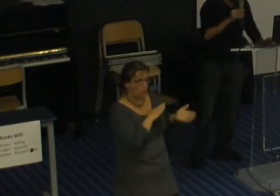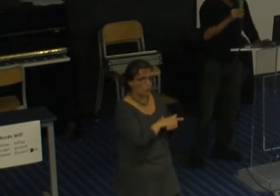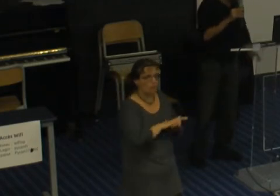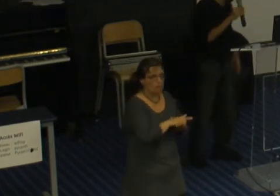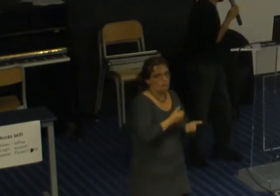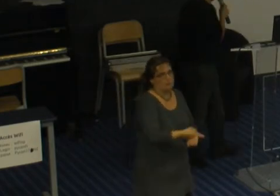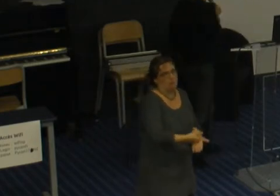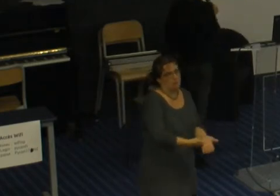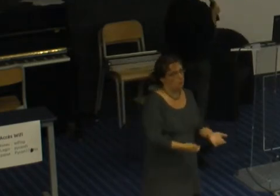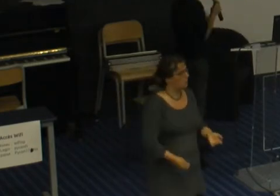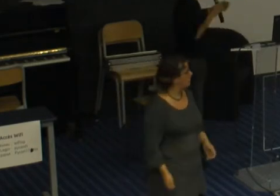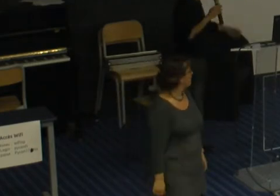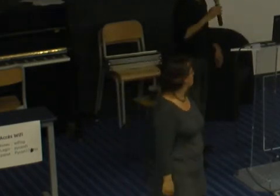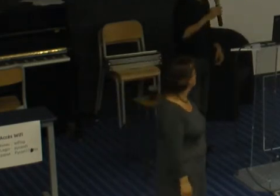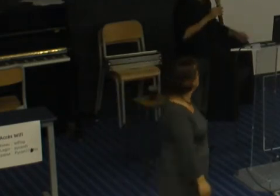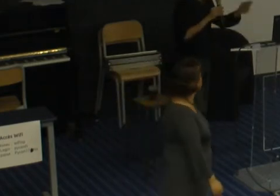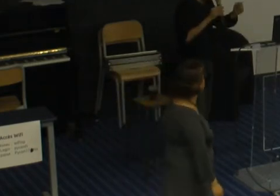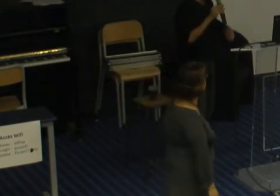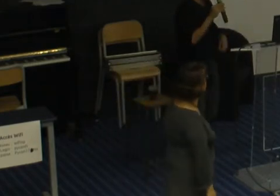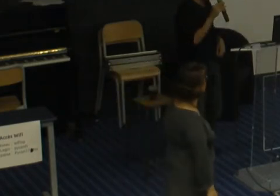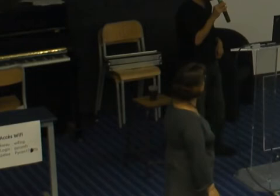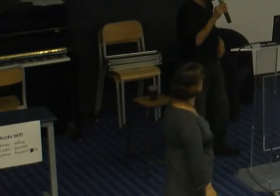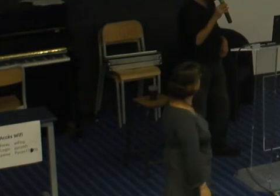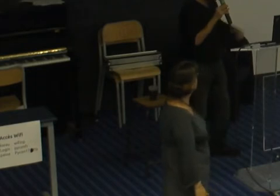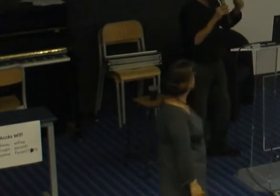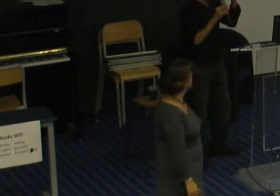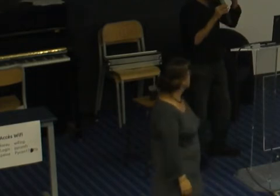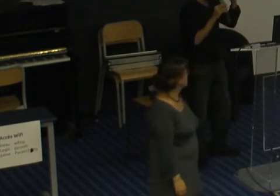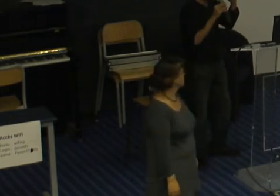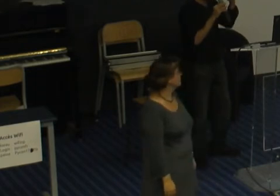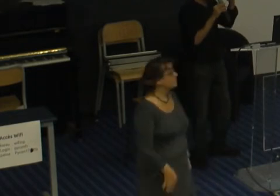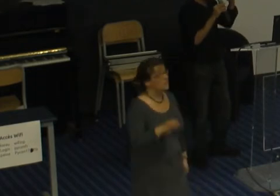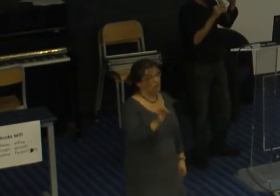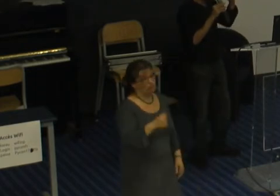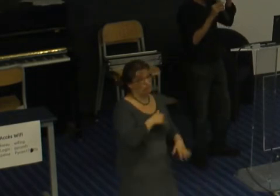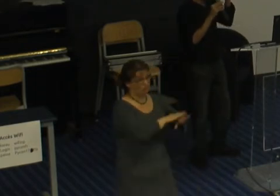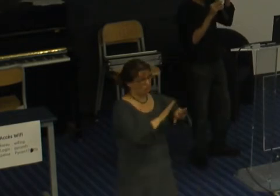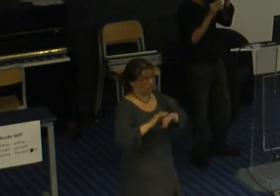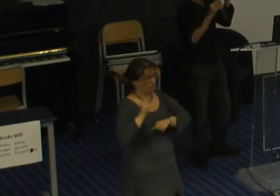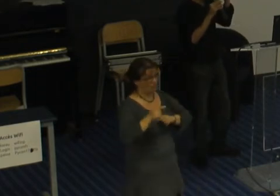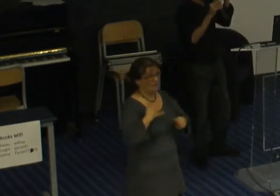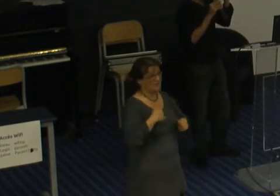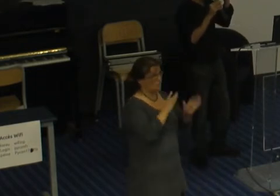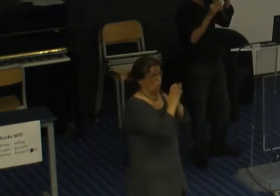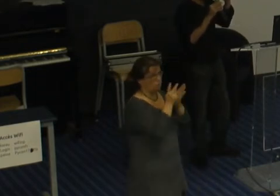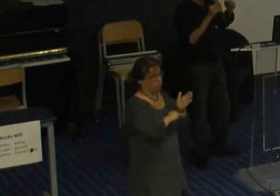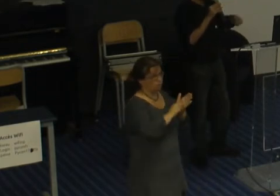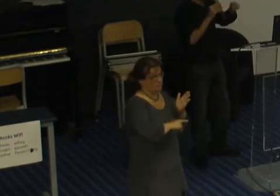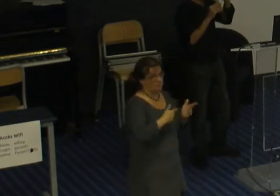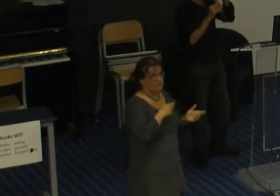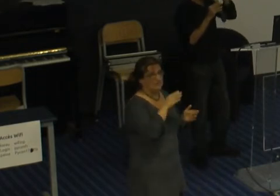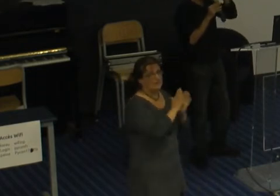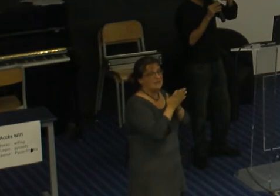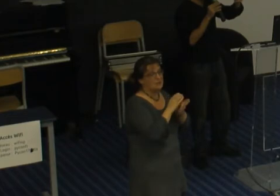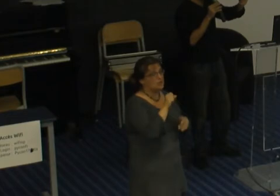et puis là bon je vous montrerai le bouquin pour ceux qui veulent il faut lire Schopenhauer l'art d'avoir toujours raison et